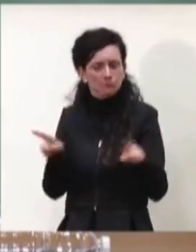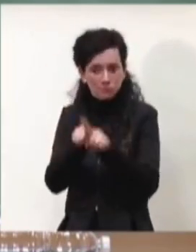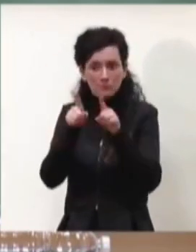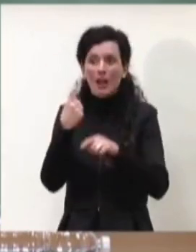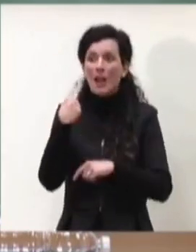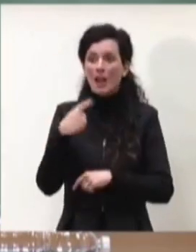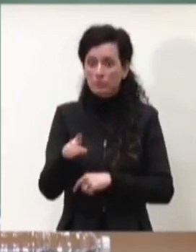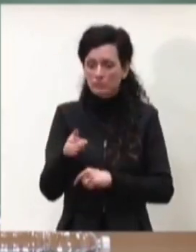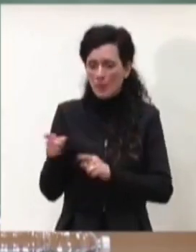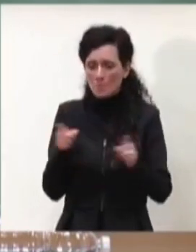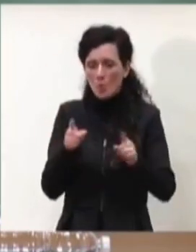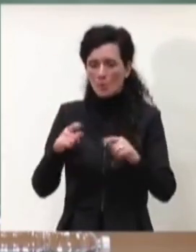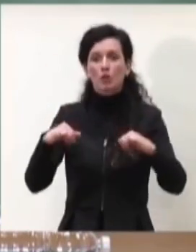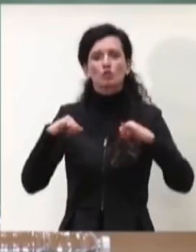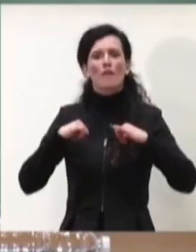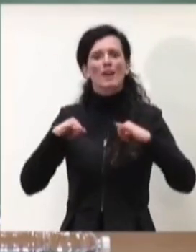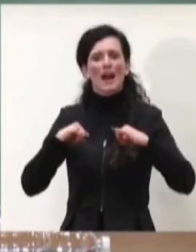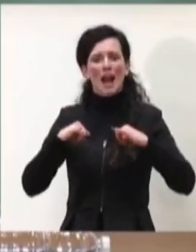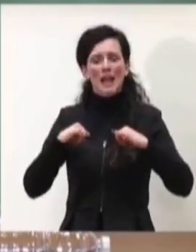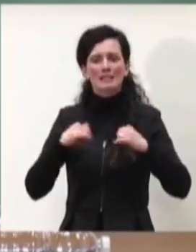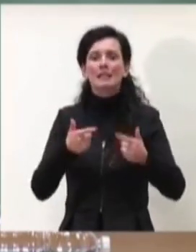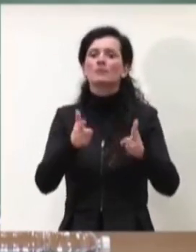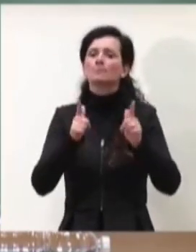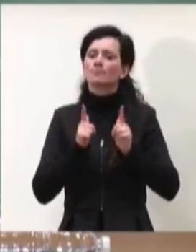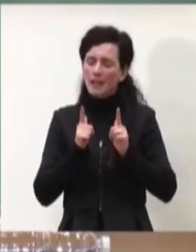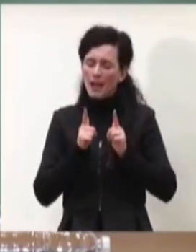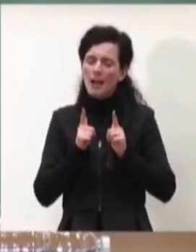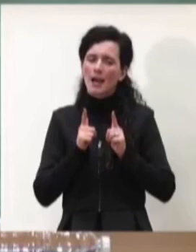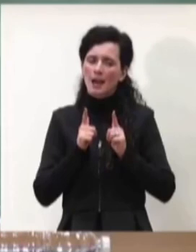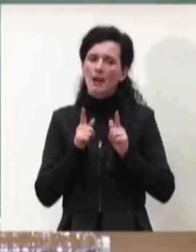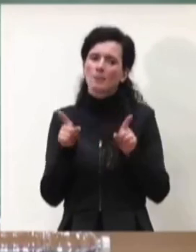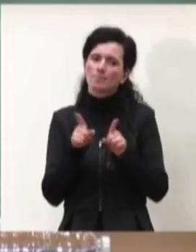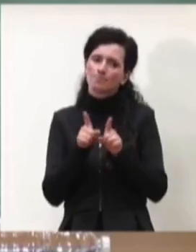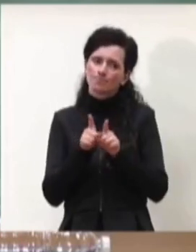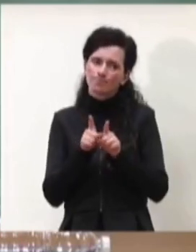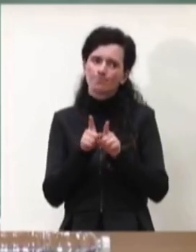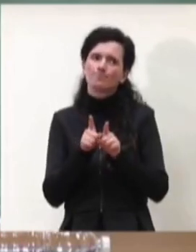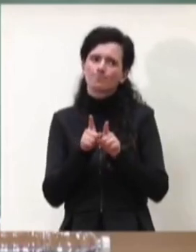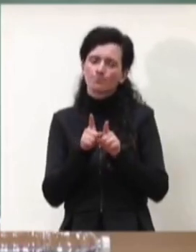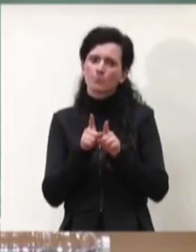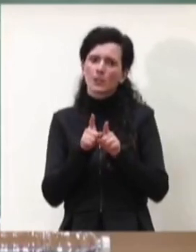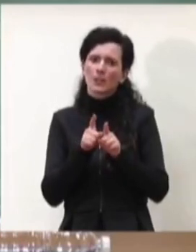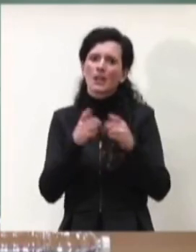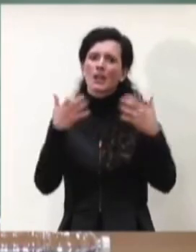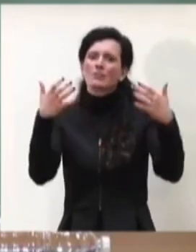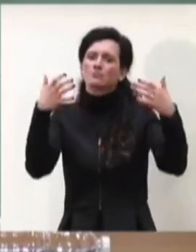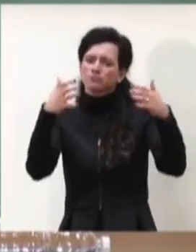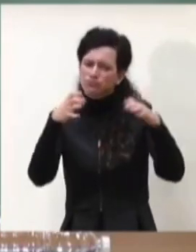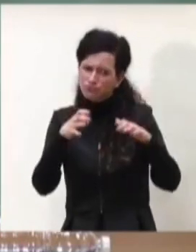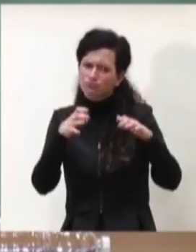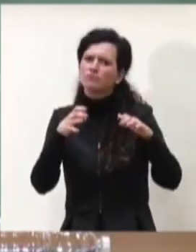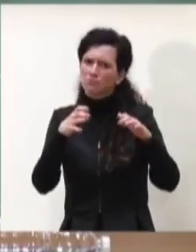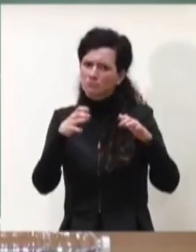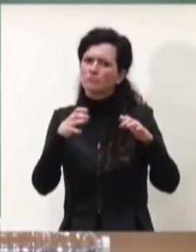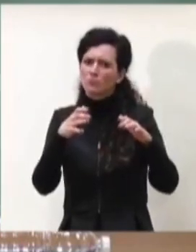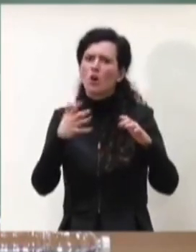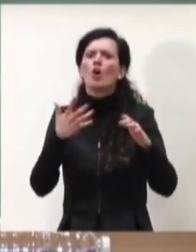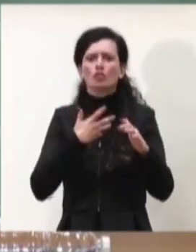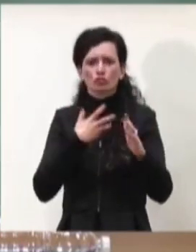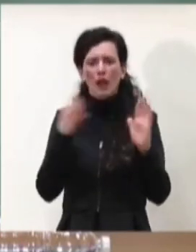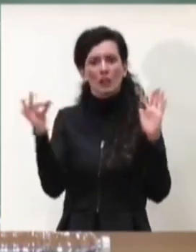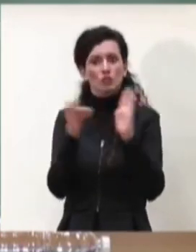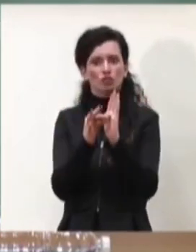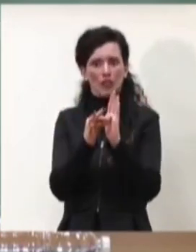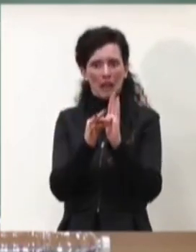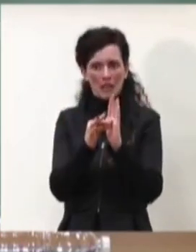sostanzialmente in una situazione di decrescita significativa un po' in tutto il paese sia dell'incidenza sia dell